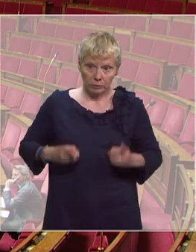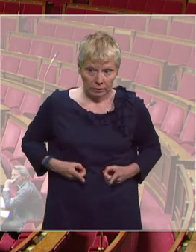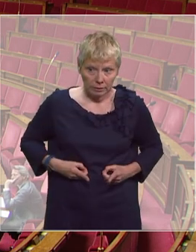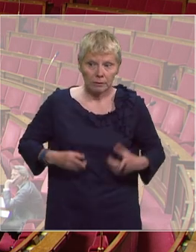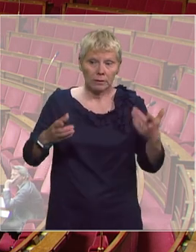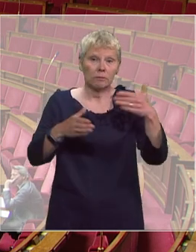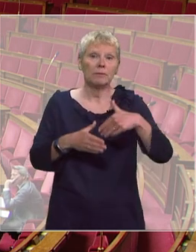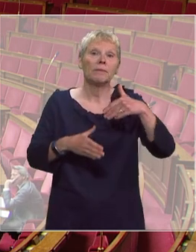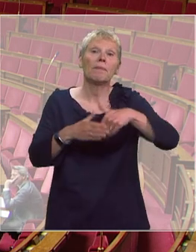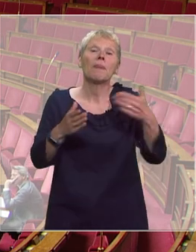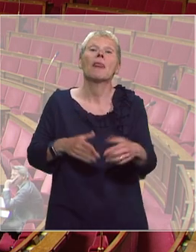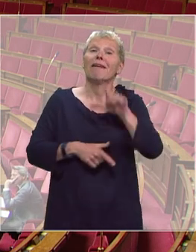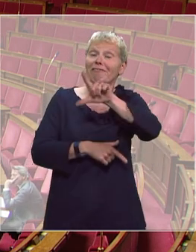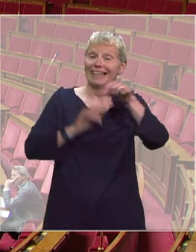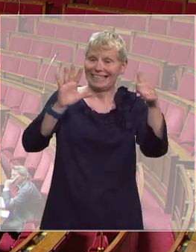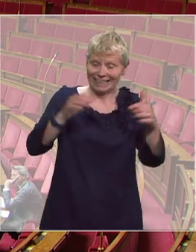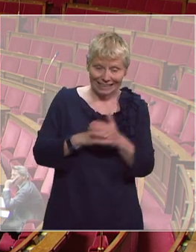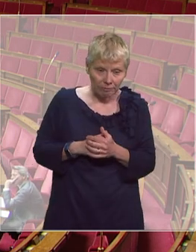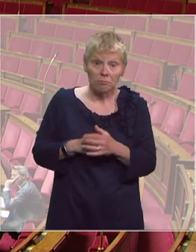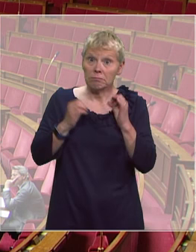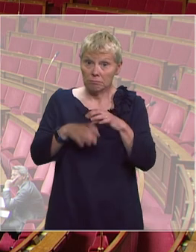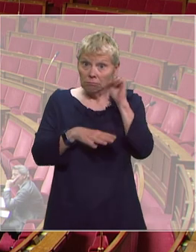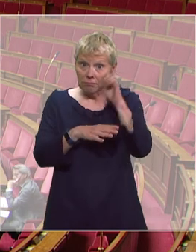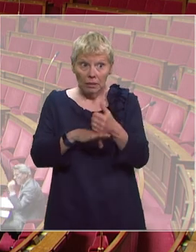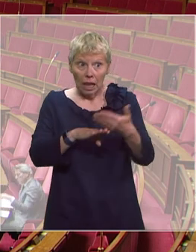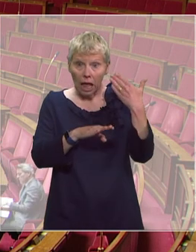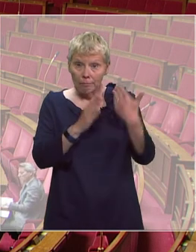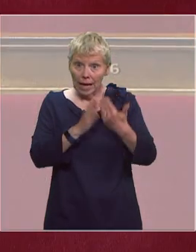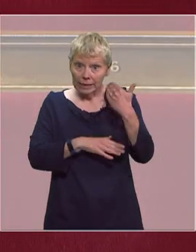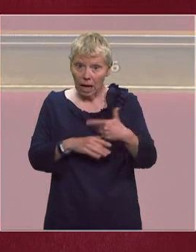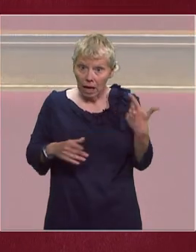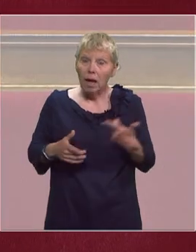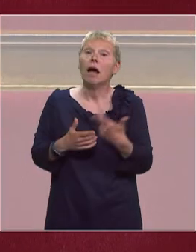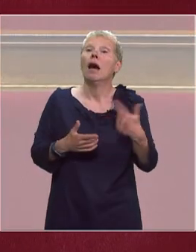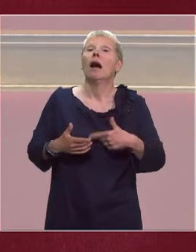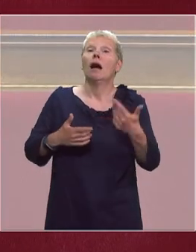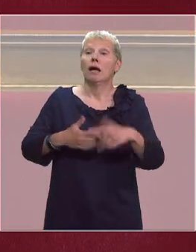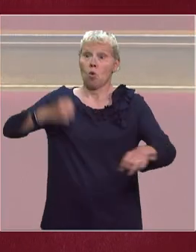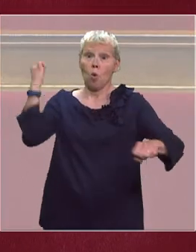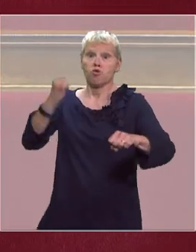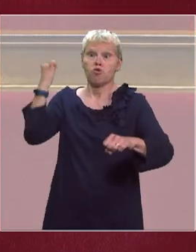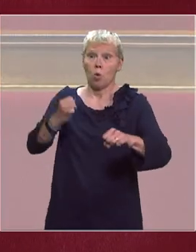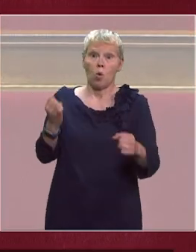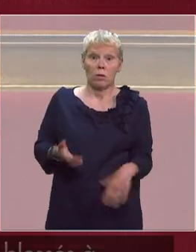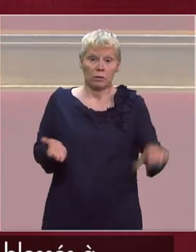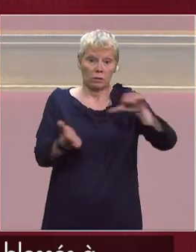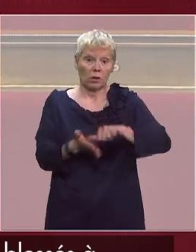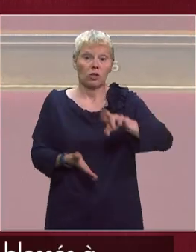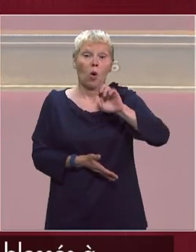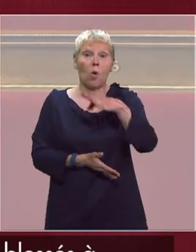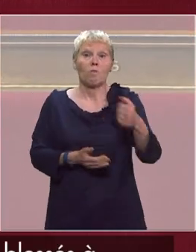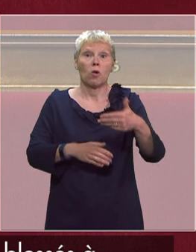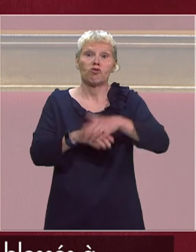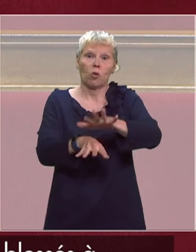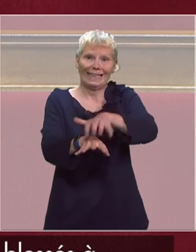monsieur le premier ministre samedi matin c'est avec effroi que nous avons appris qu'une terrible attaque au couteau avait eu lieu en plein coeur de Romain Surisère